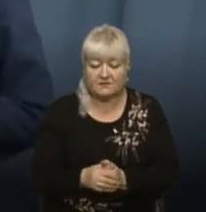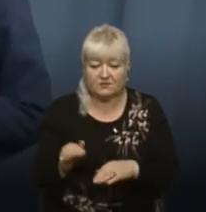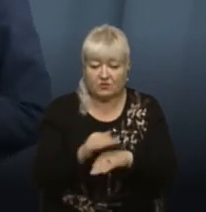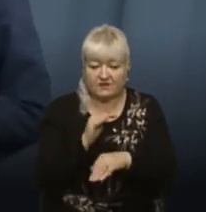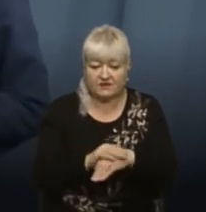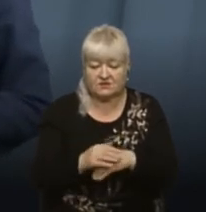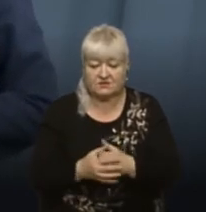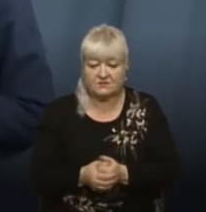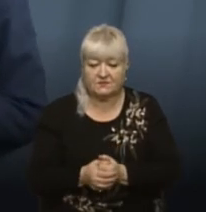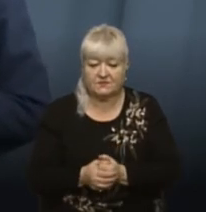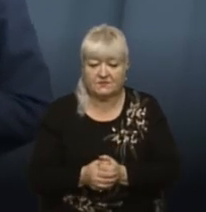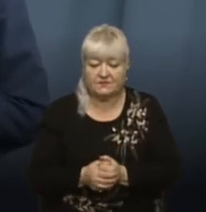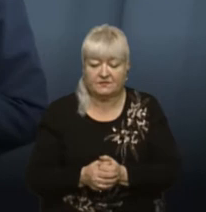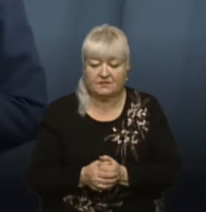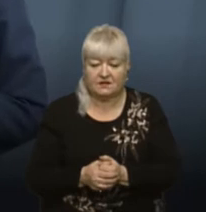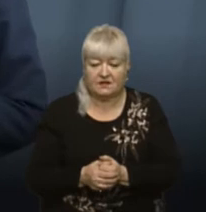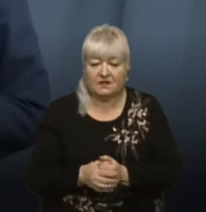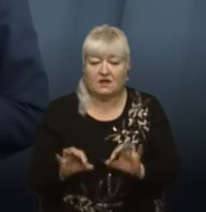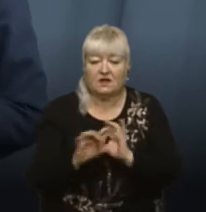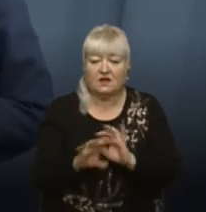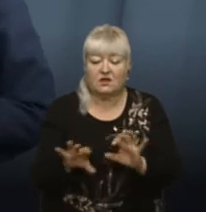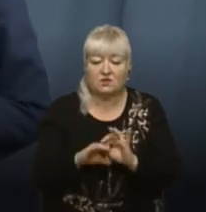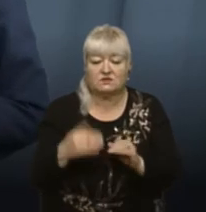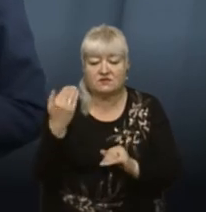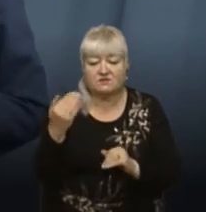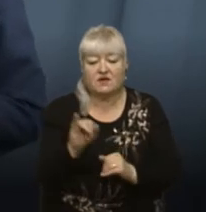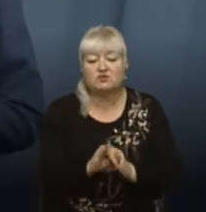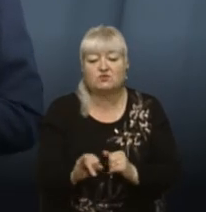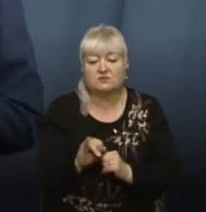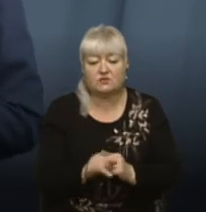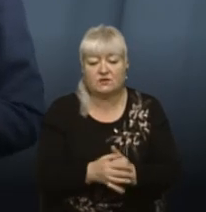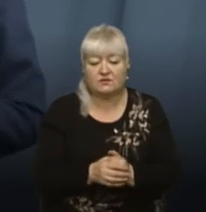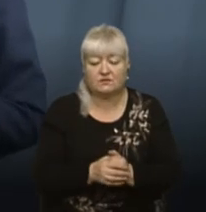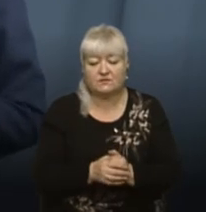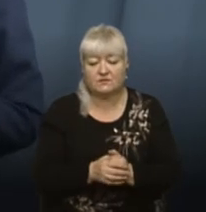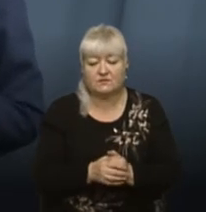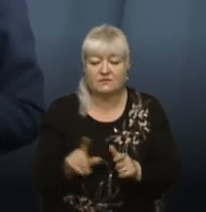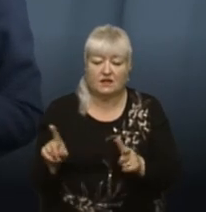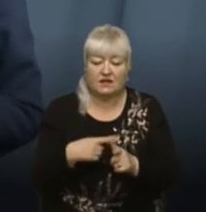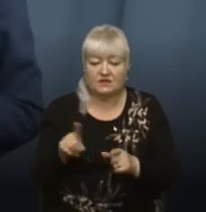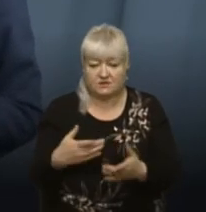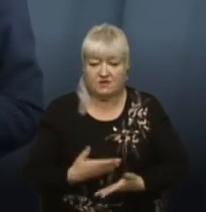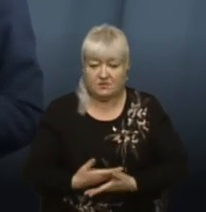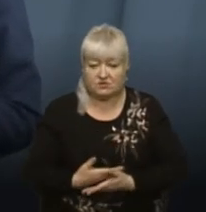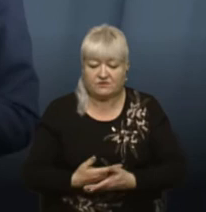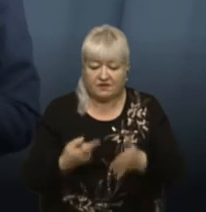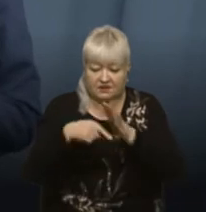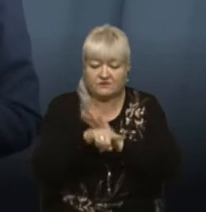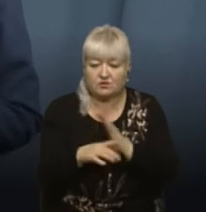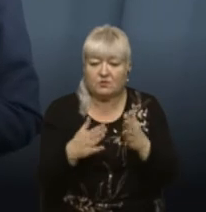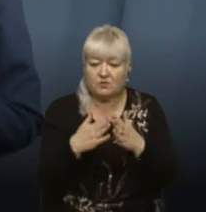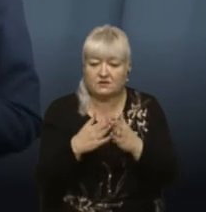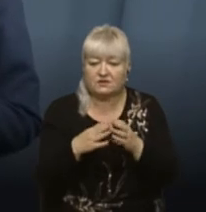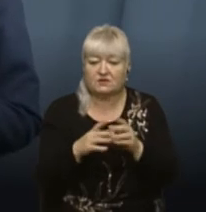Доброго вечора. Пані Мар'яна, розкажіть вашу історію, чи ви проживали в цьому будинку, і